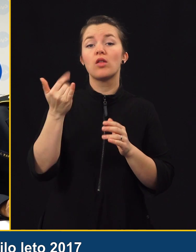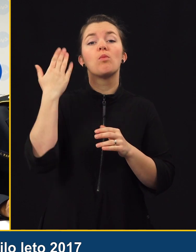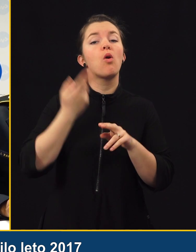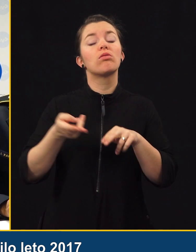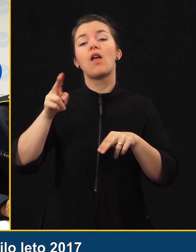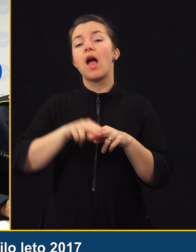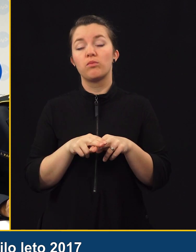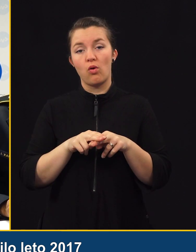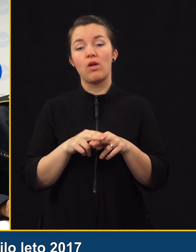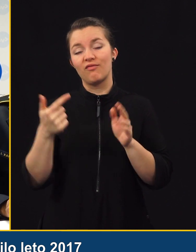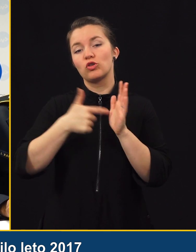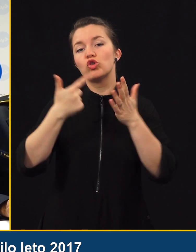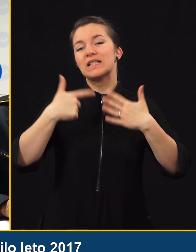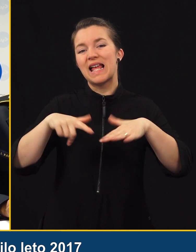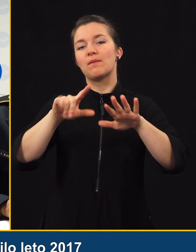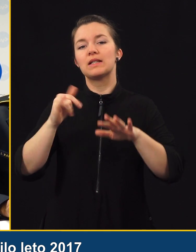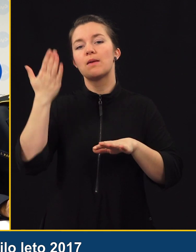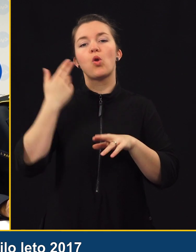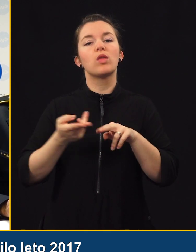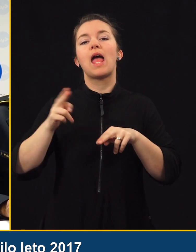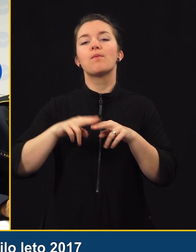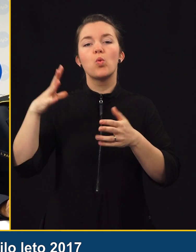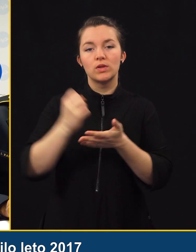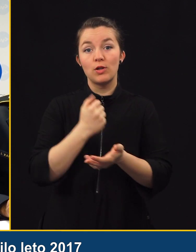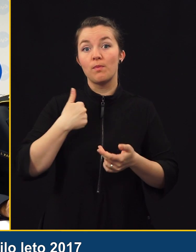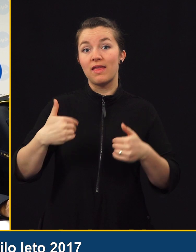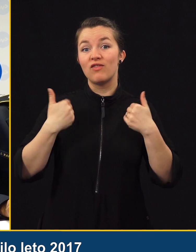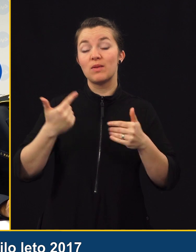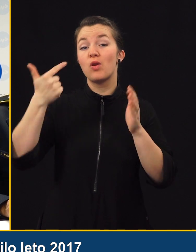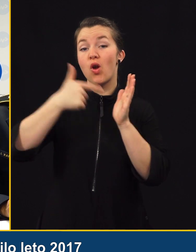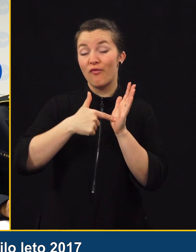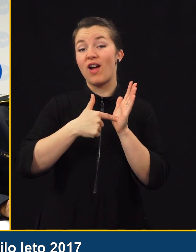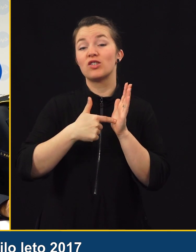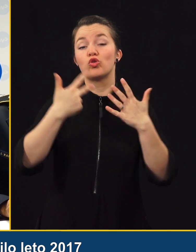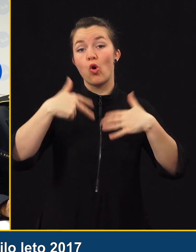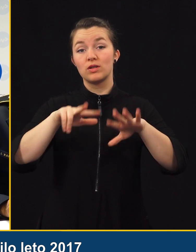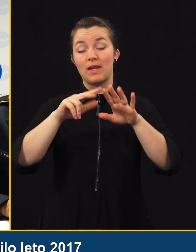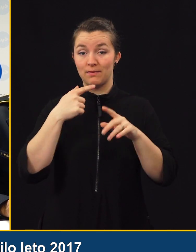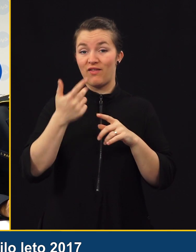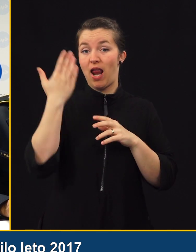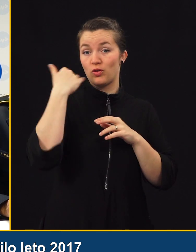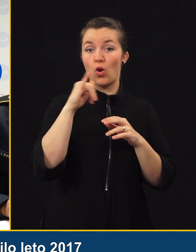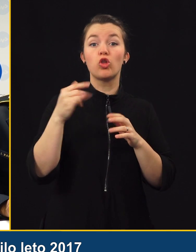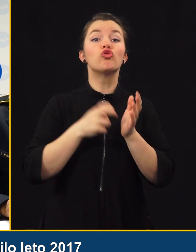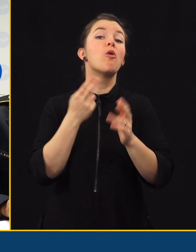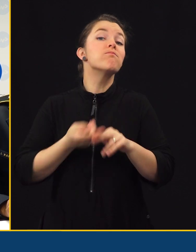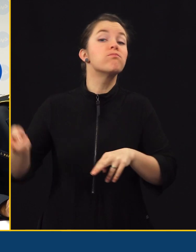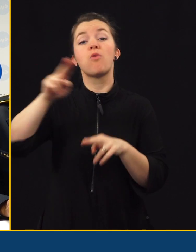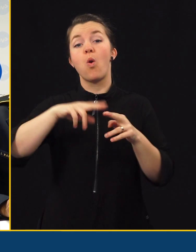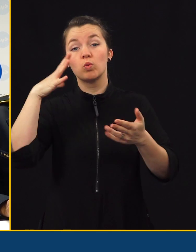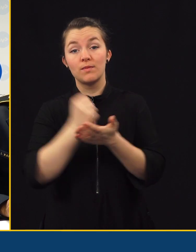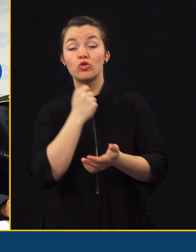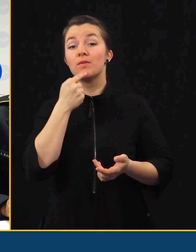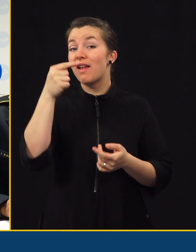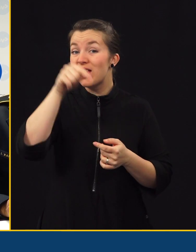2017 najbolj uspešno in veselime, da je leto 2018, se pravi, lansko leto, še bolj